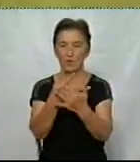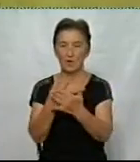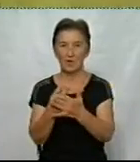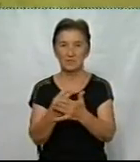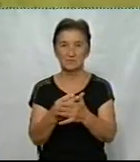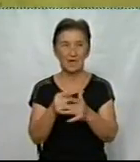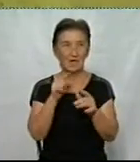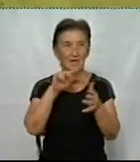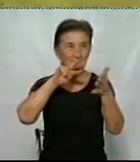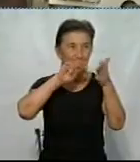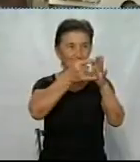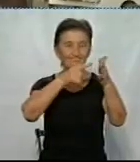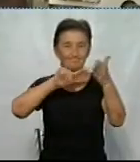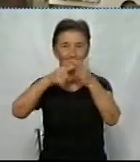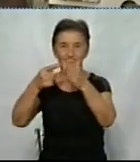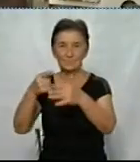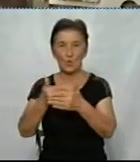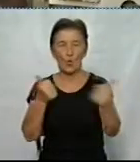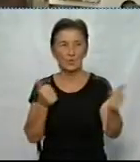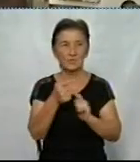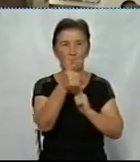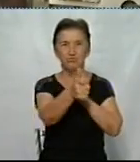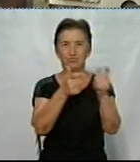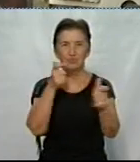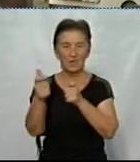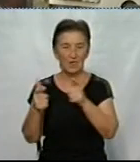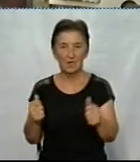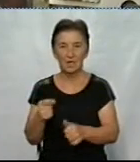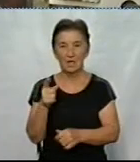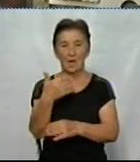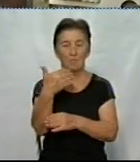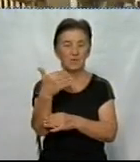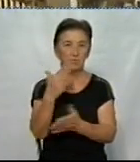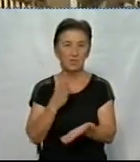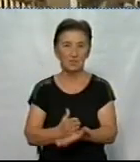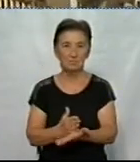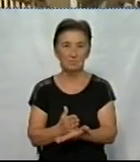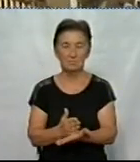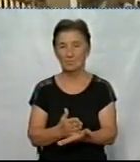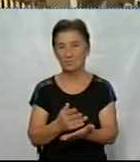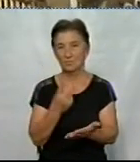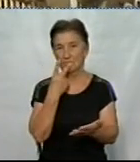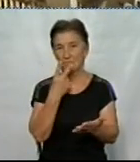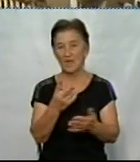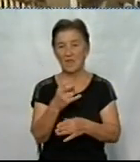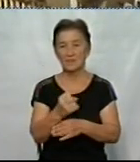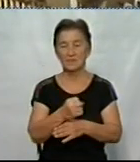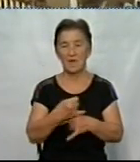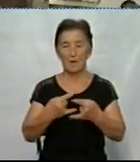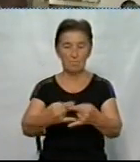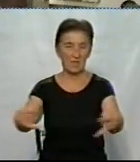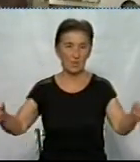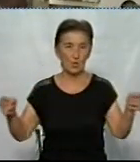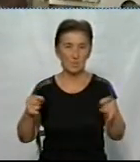сліди від куль та осколків. Прапор знаходився, як ми бачимо на зображенні, на балконі старого